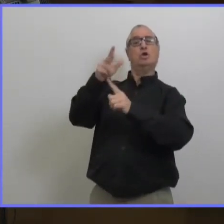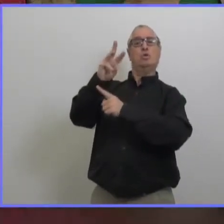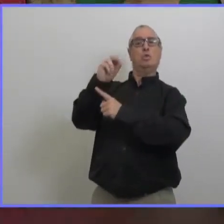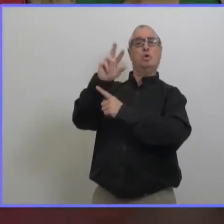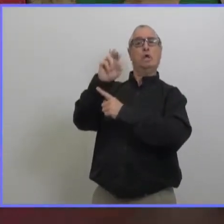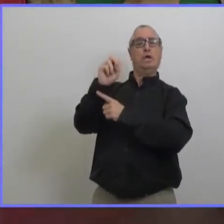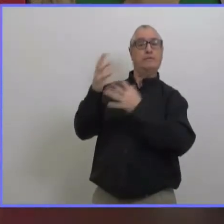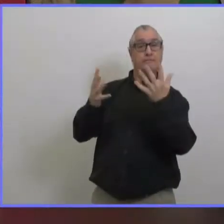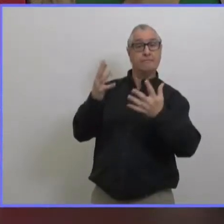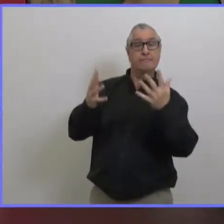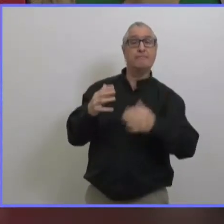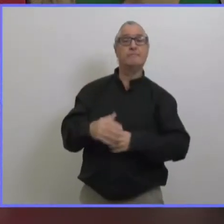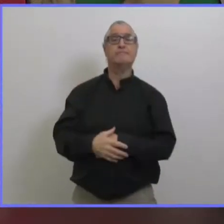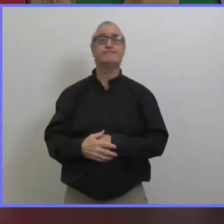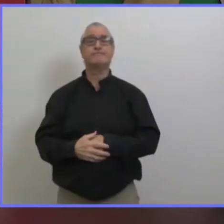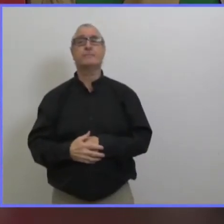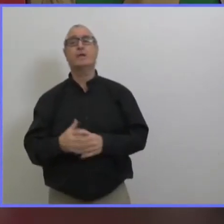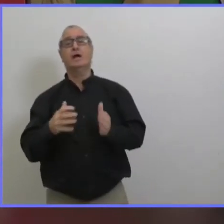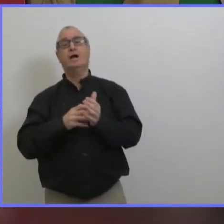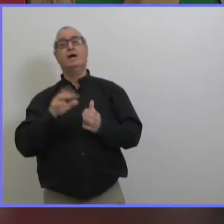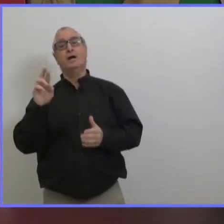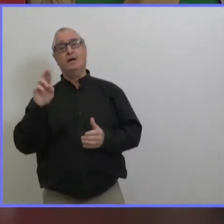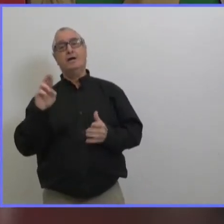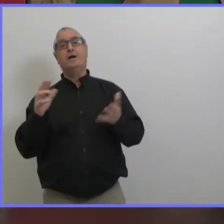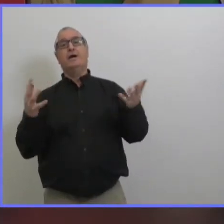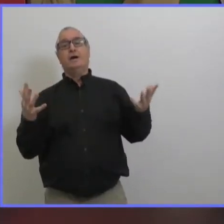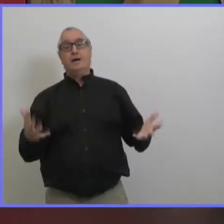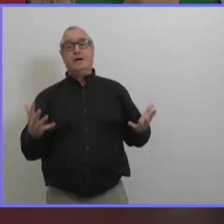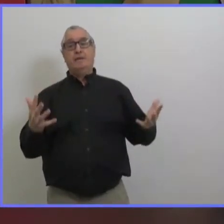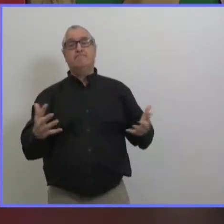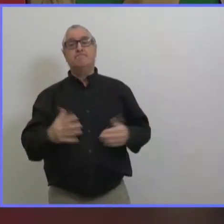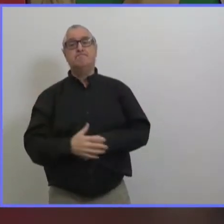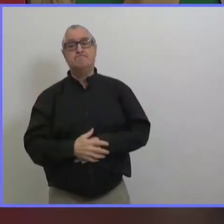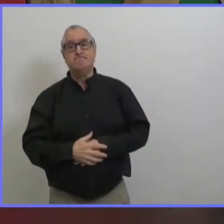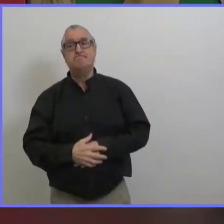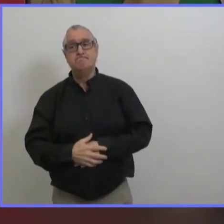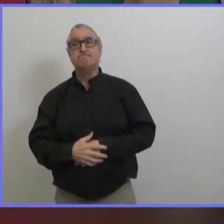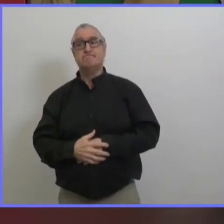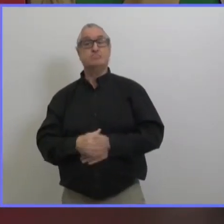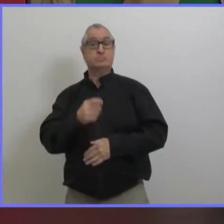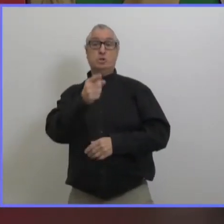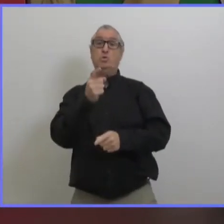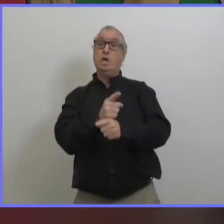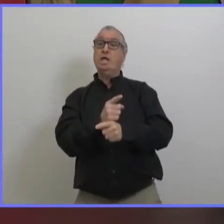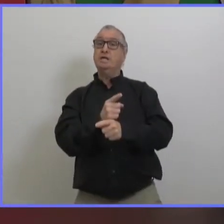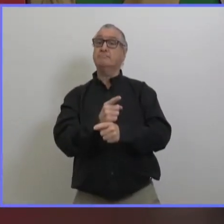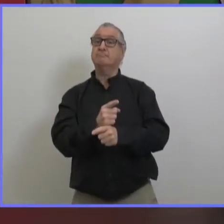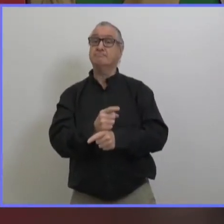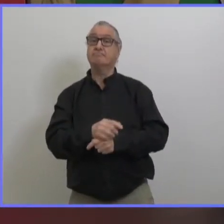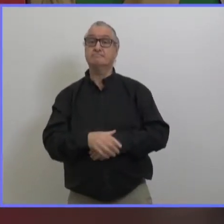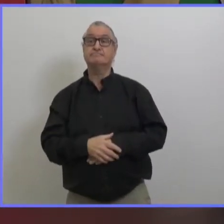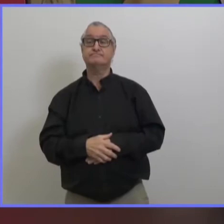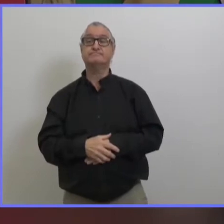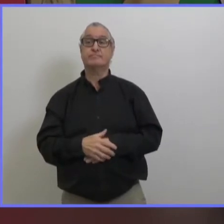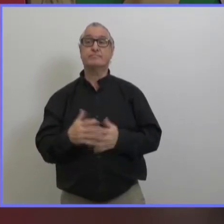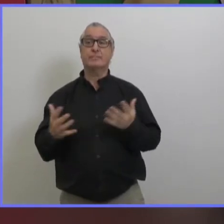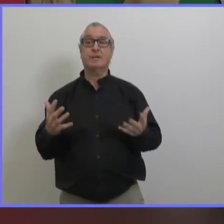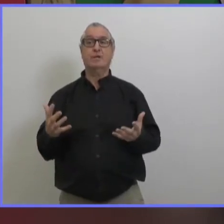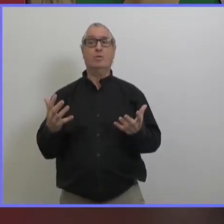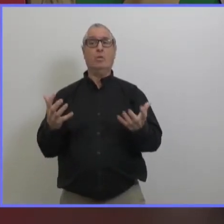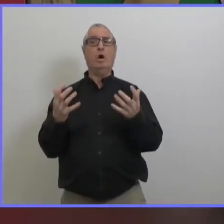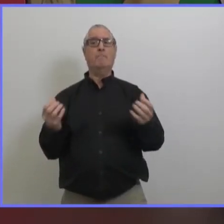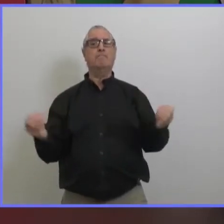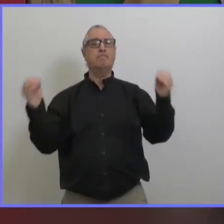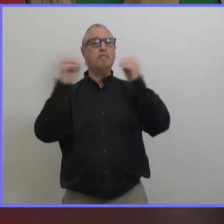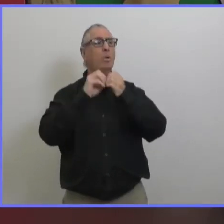pourquoi est que vous ne voulez pas partager vos données maintenant ça leur ça vous donnerait quelque chose de plus tangible à partager je sais